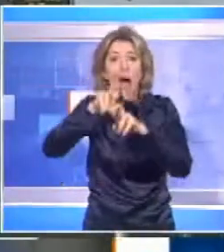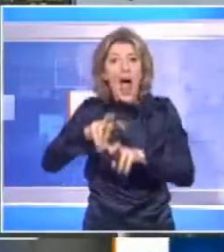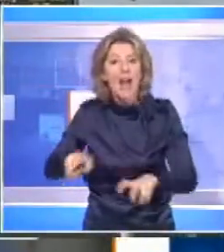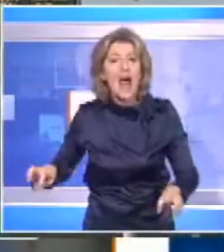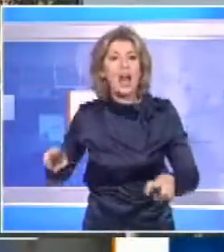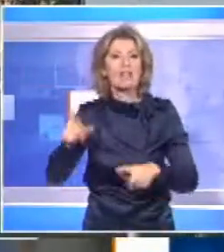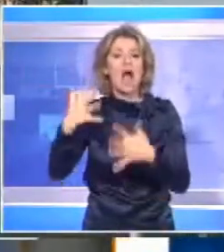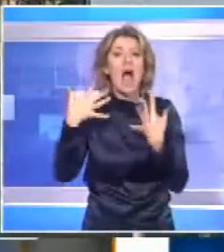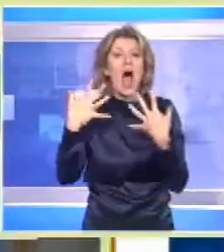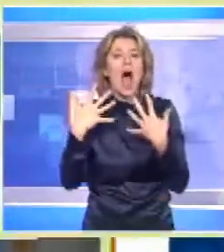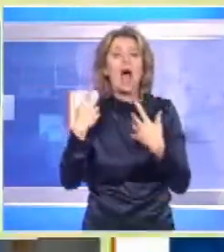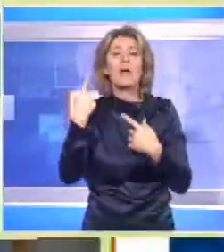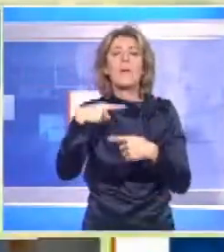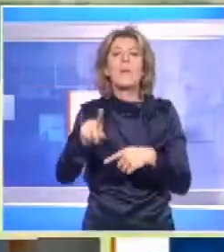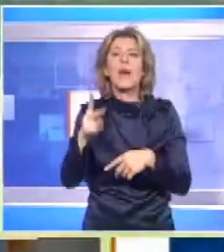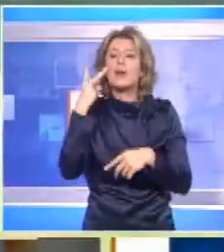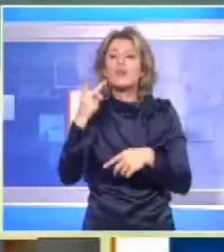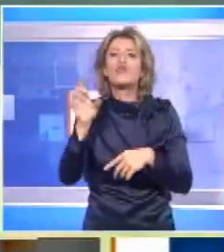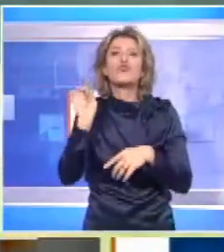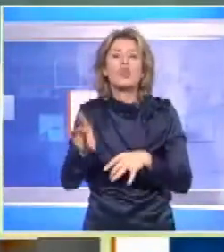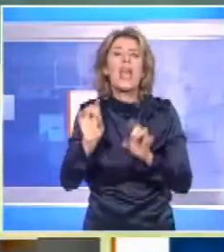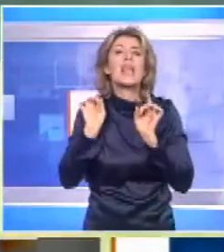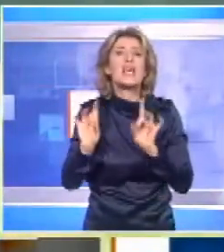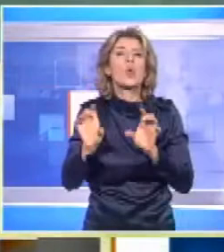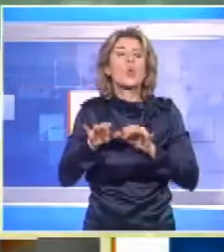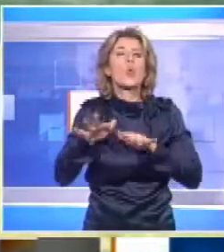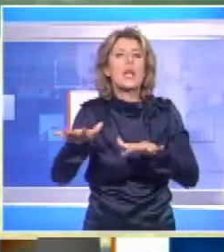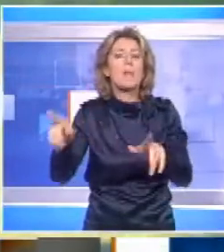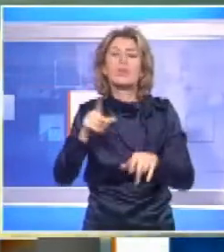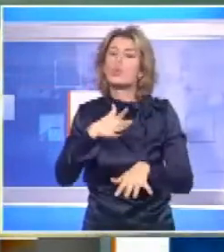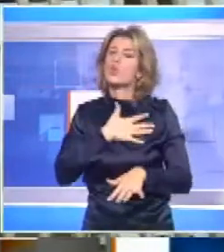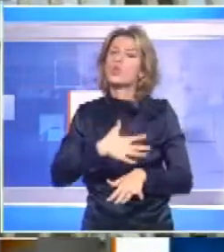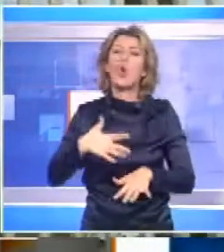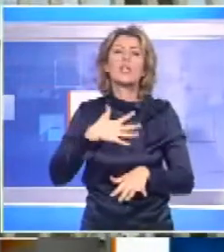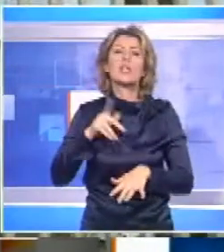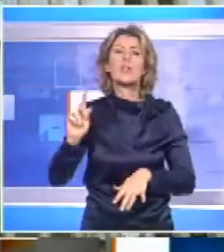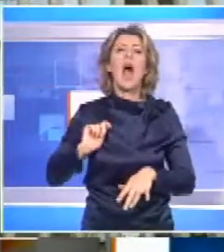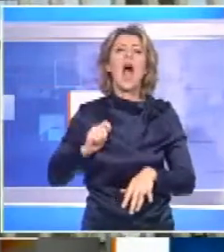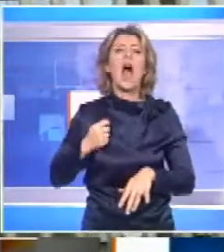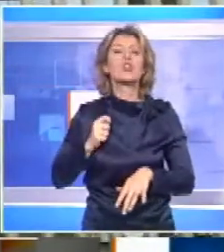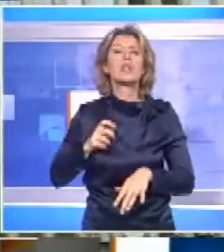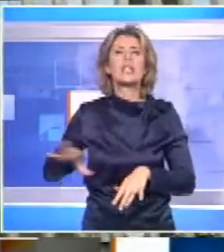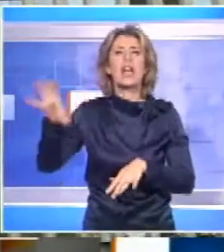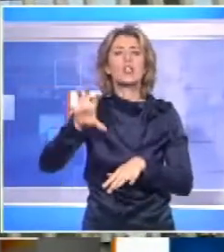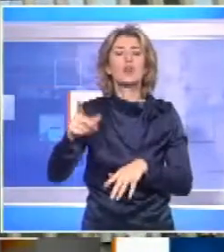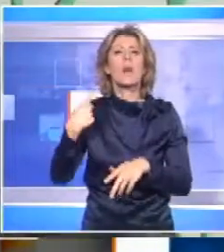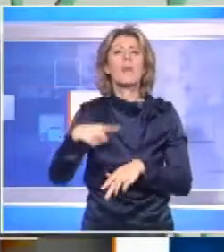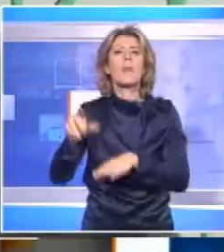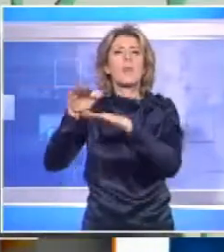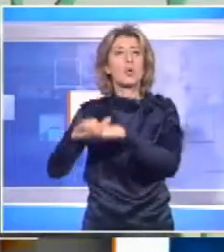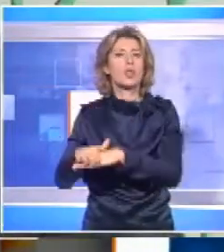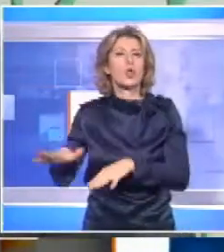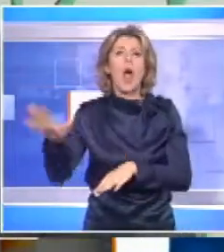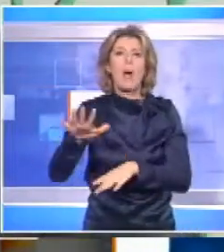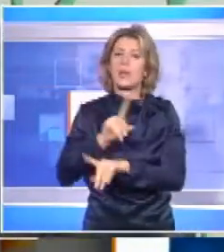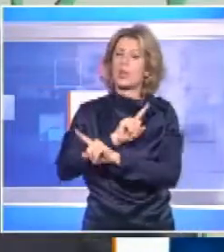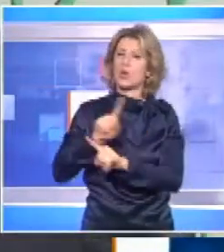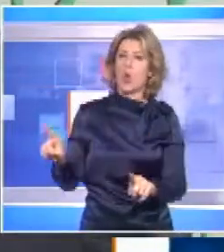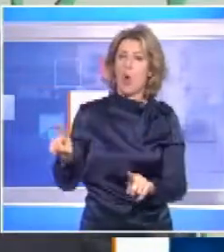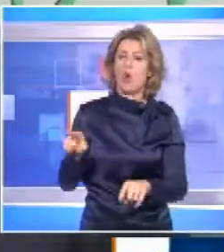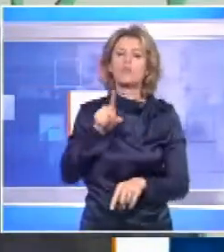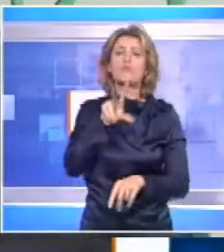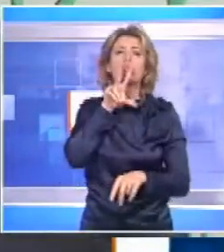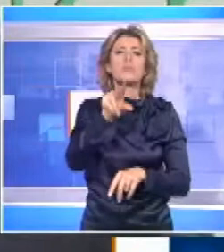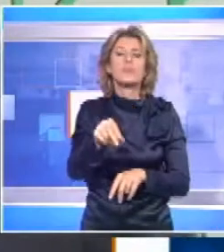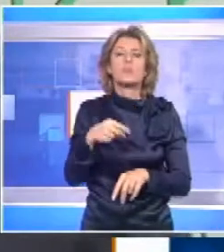'aria per accertare eventuali inquinamenti non soddisfa l'Agenzia regionale per la protezione dell'ambiente. Noi stiamo parlando di quello